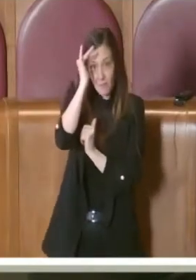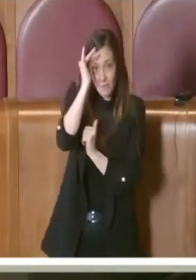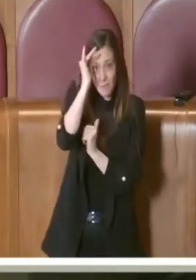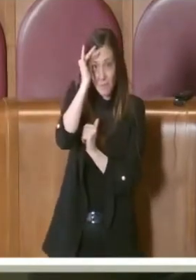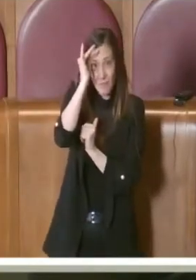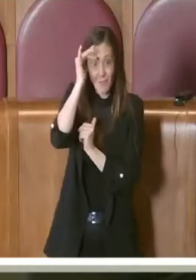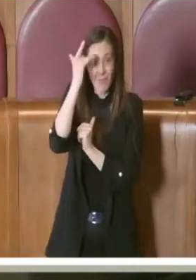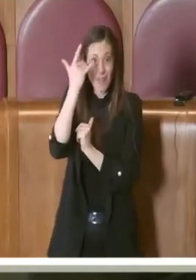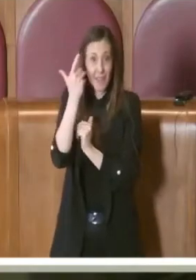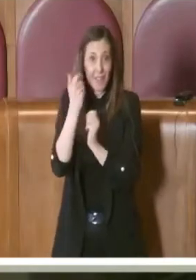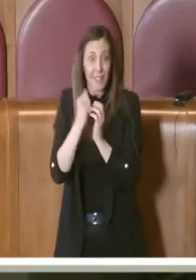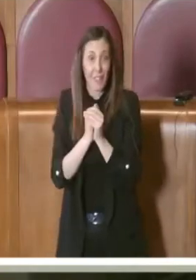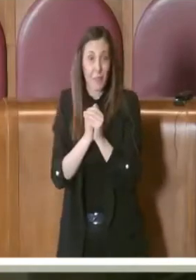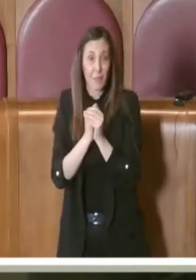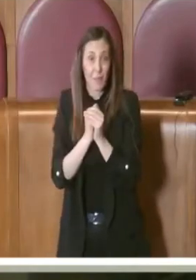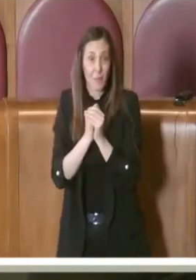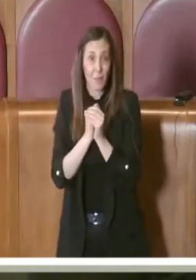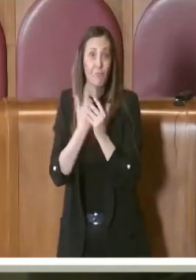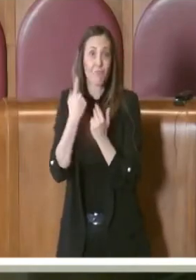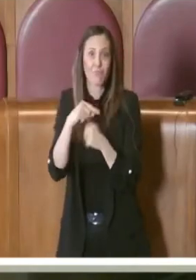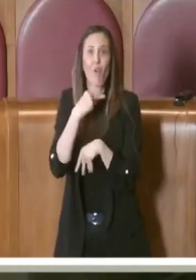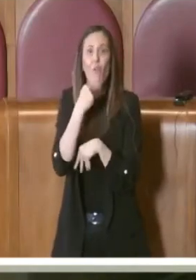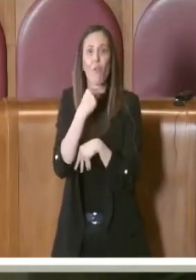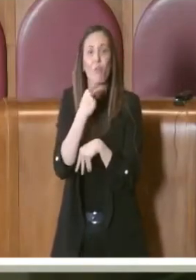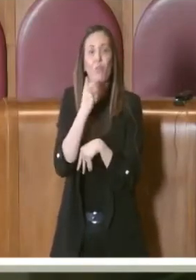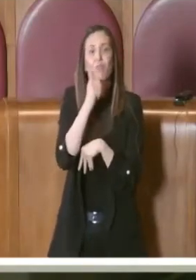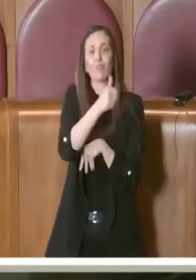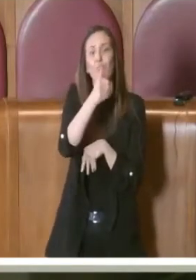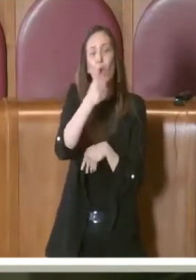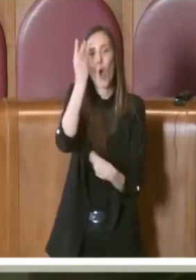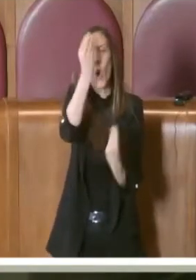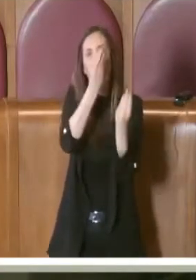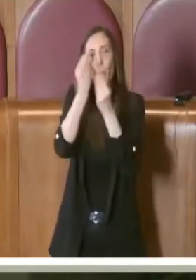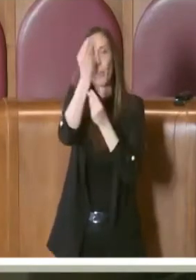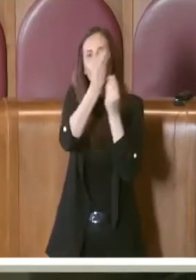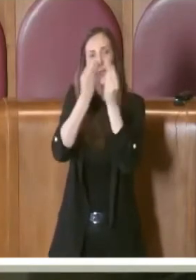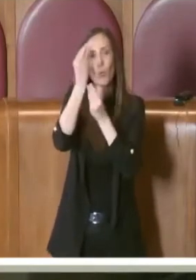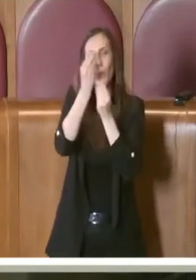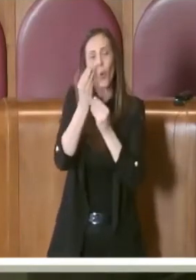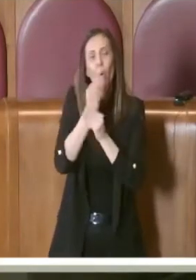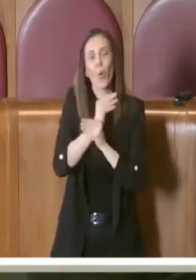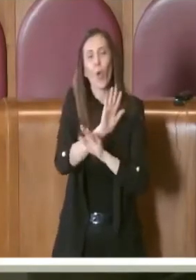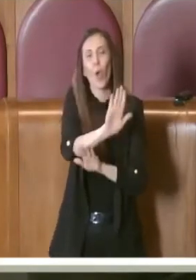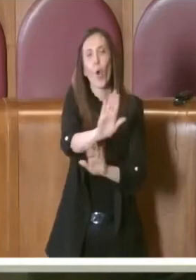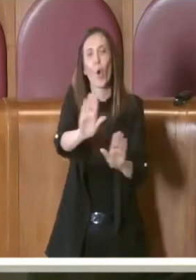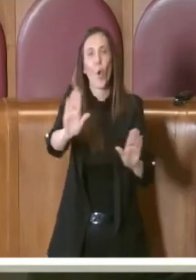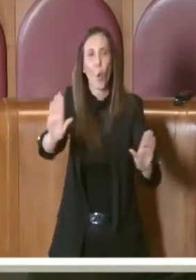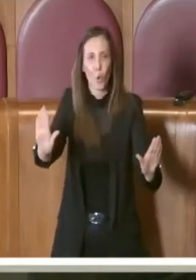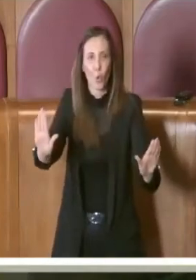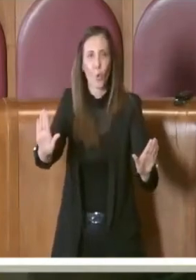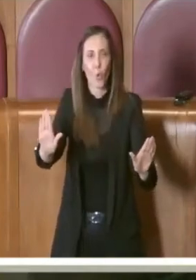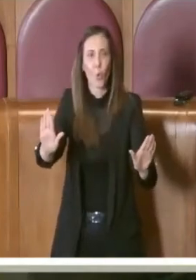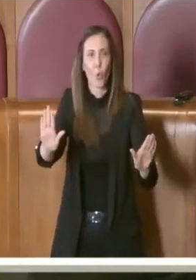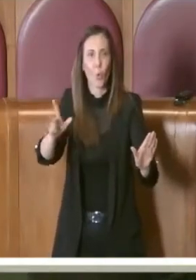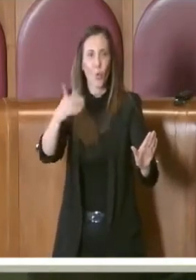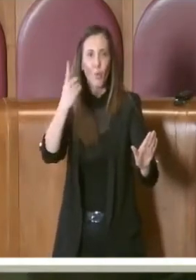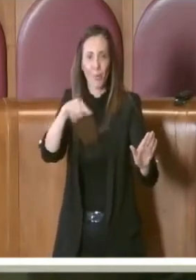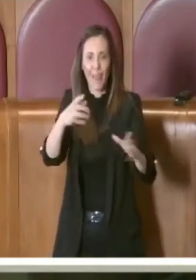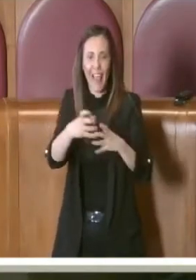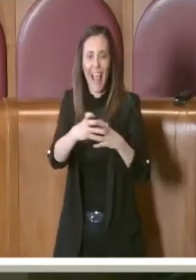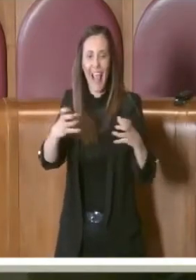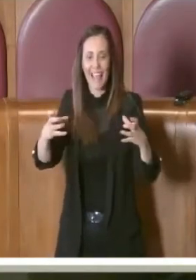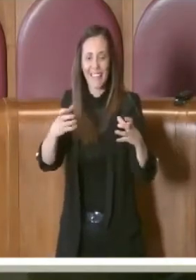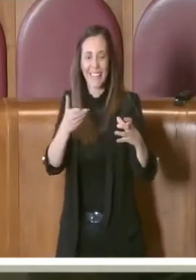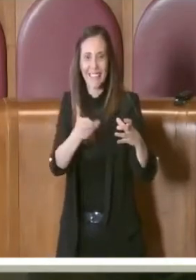dalle loro voci una rappresentazione dell'azienda, così